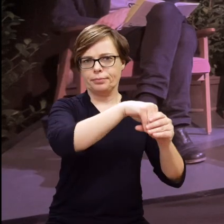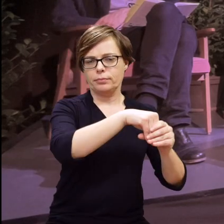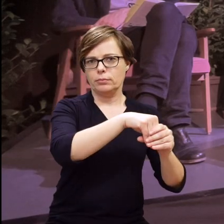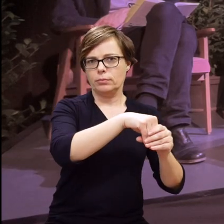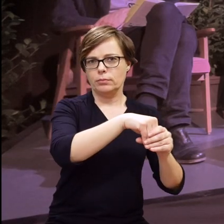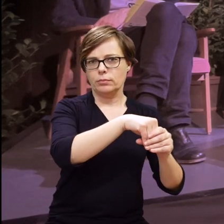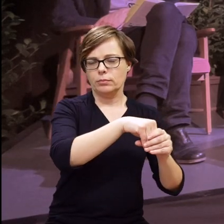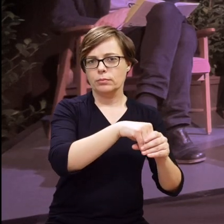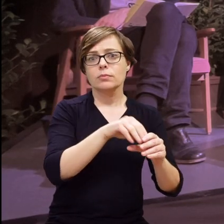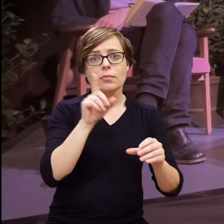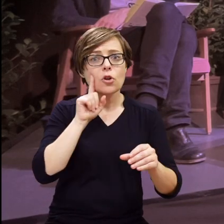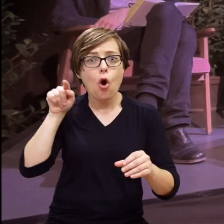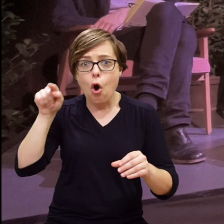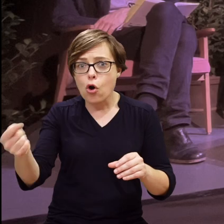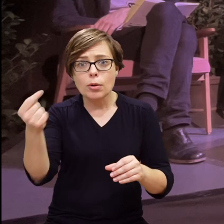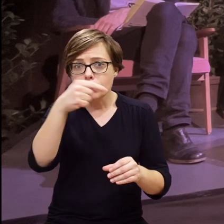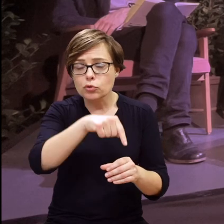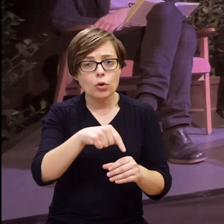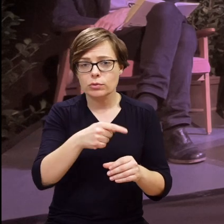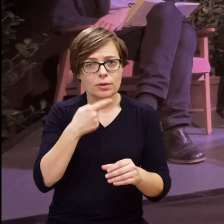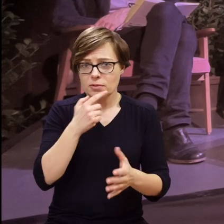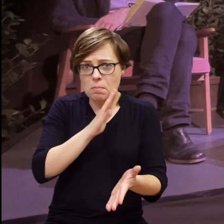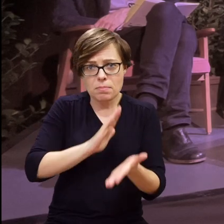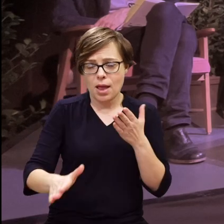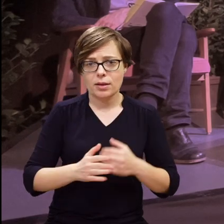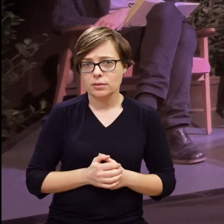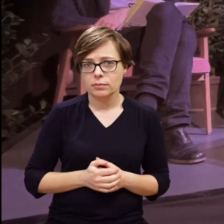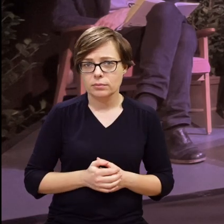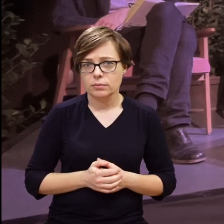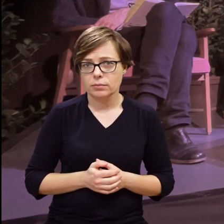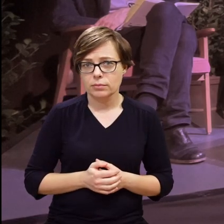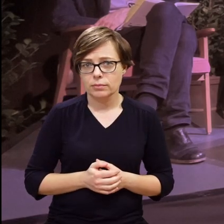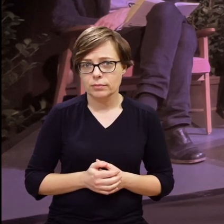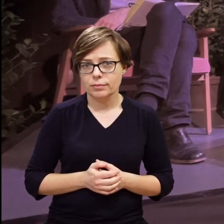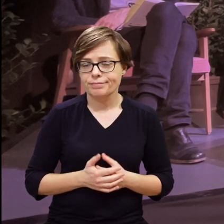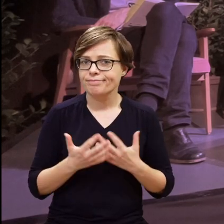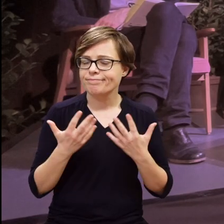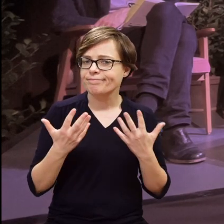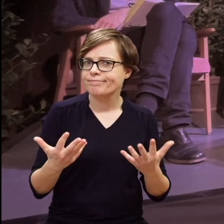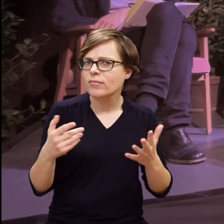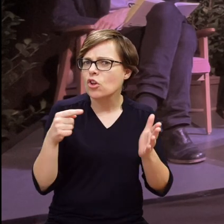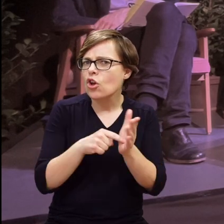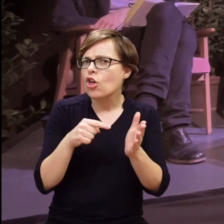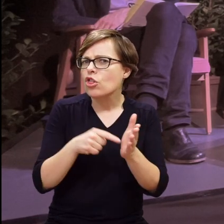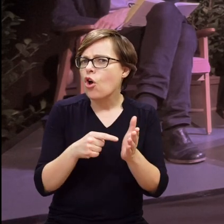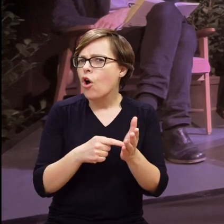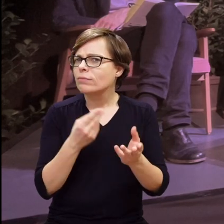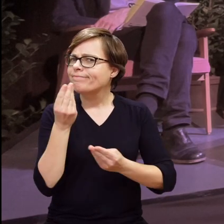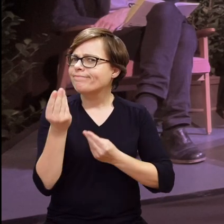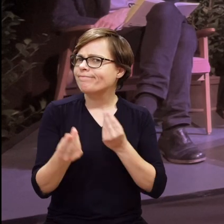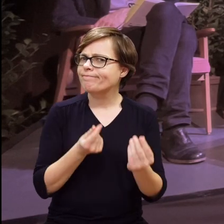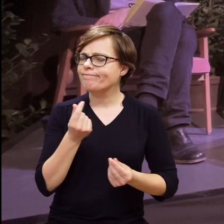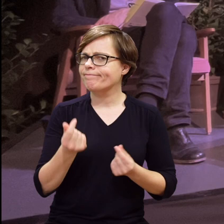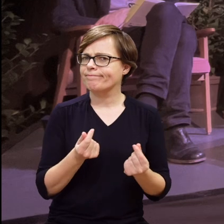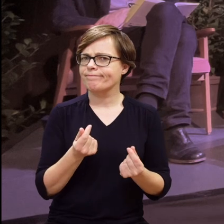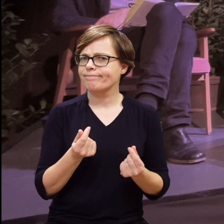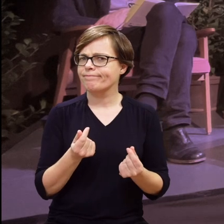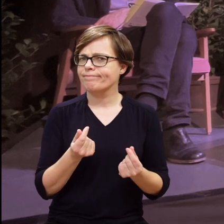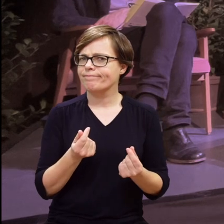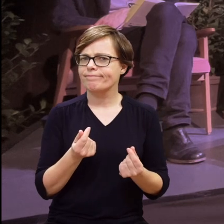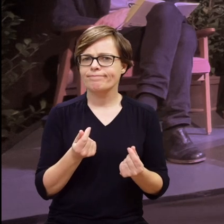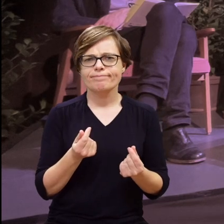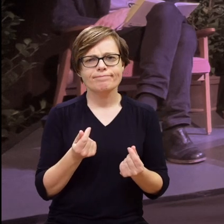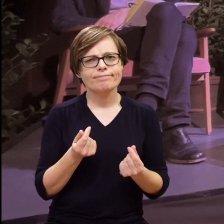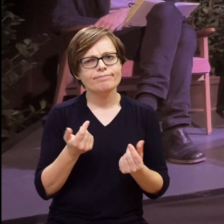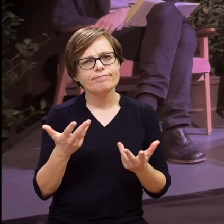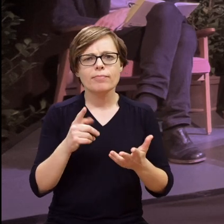ze szkół masowych, które przychodzą bezjęzyczne. To znaczy, i to jest coś, to jest takie